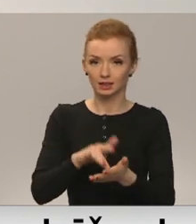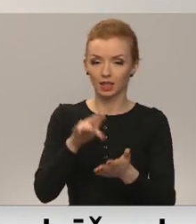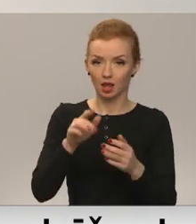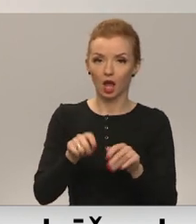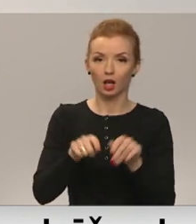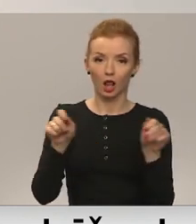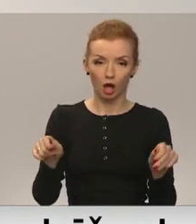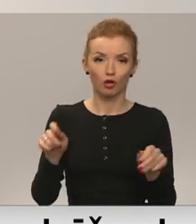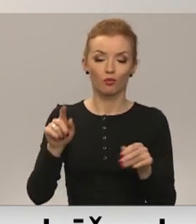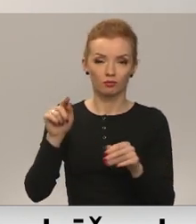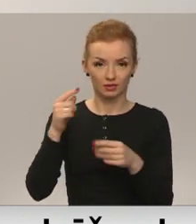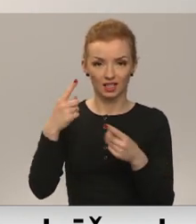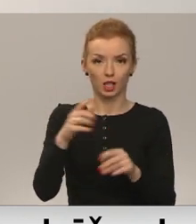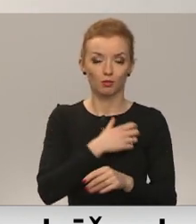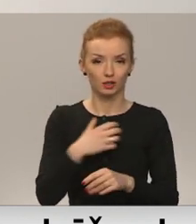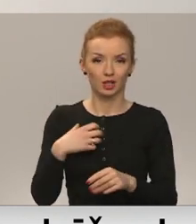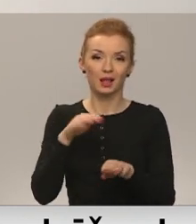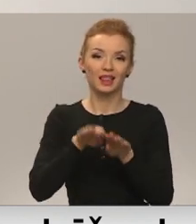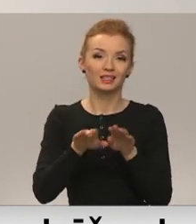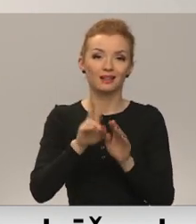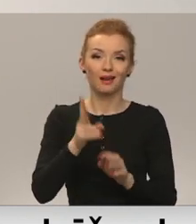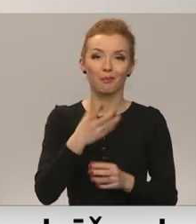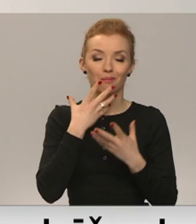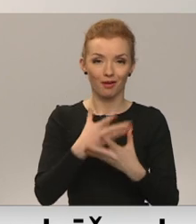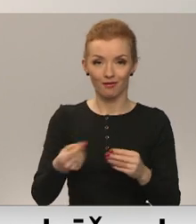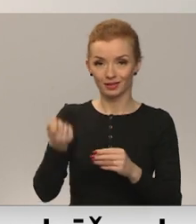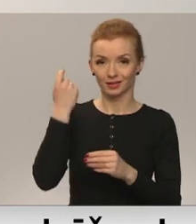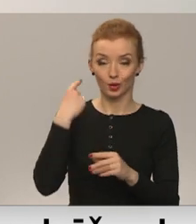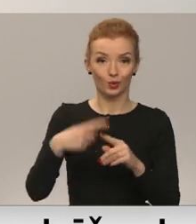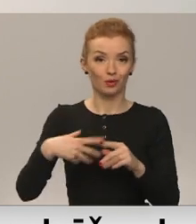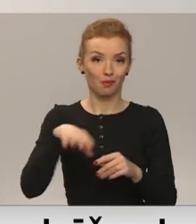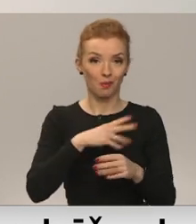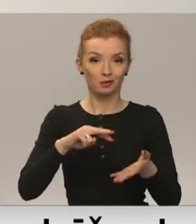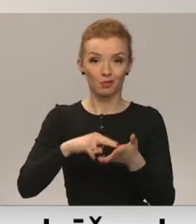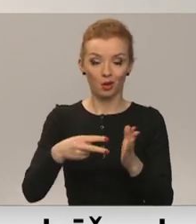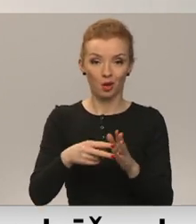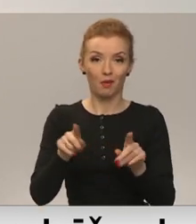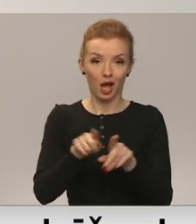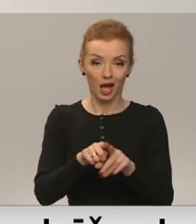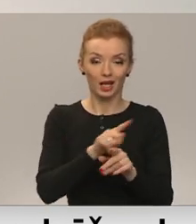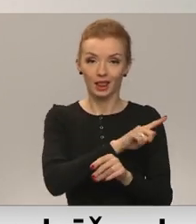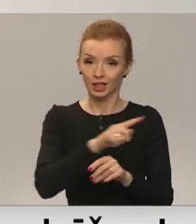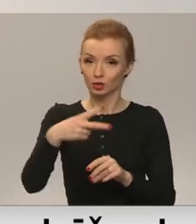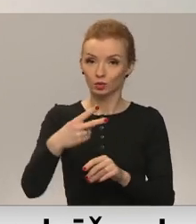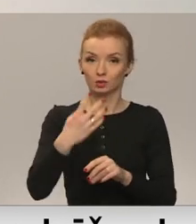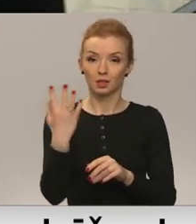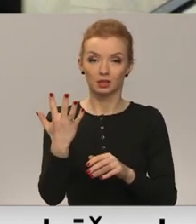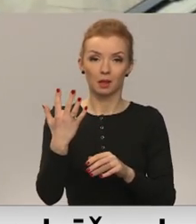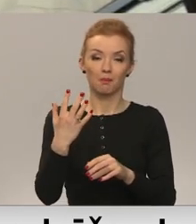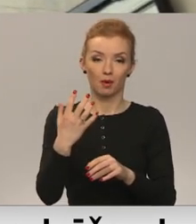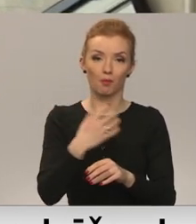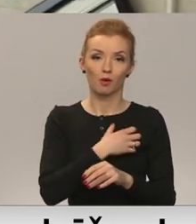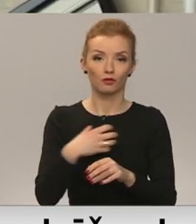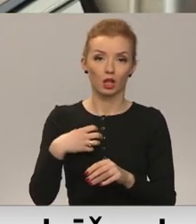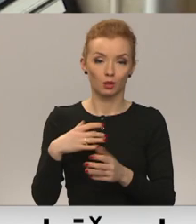pašvaldībās. Ļoti līdzīgi, kā tas bija pavasarī. Esam plānojuši tieši tāpat kā pavasarī līdz 25 pašvaldību centriem.